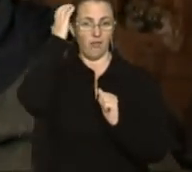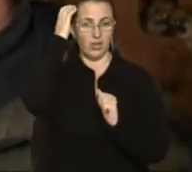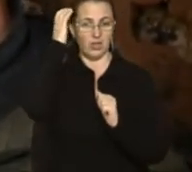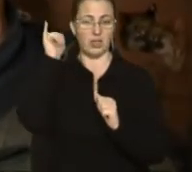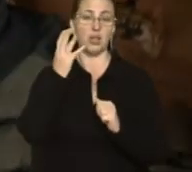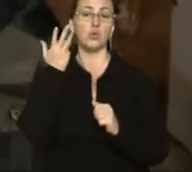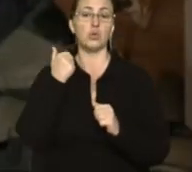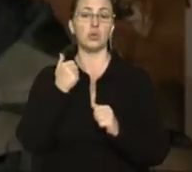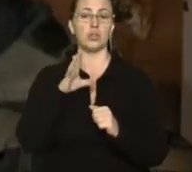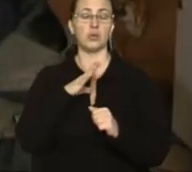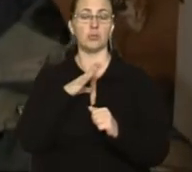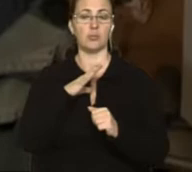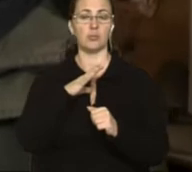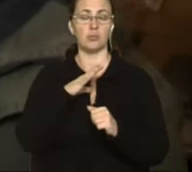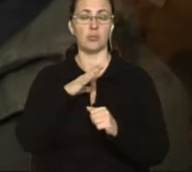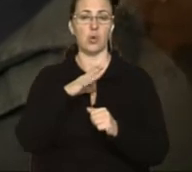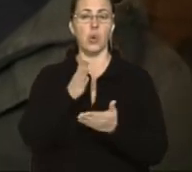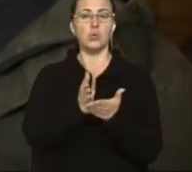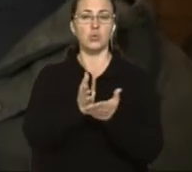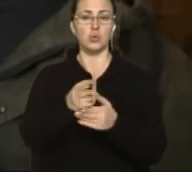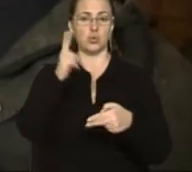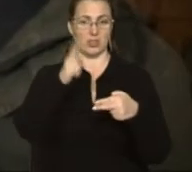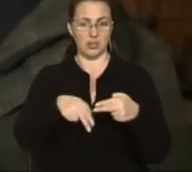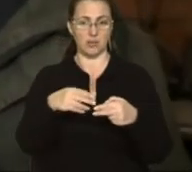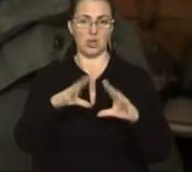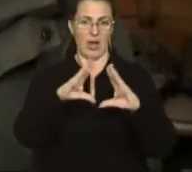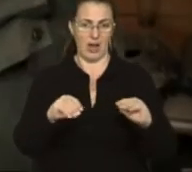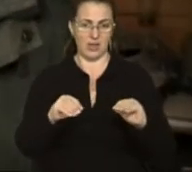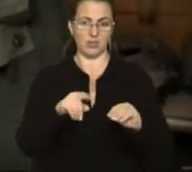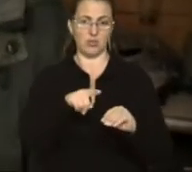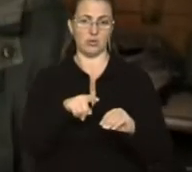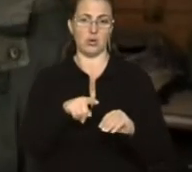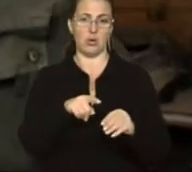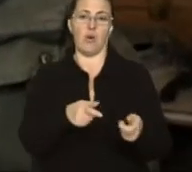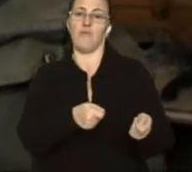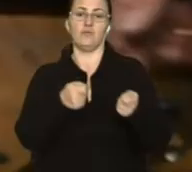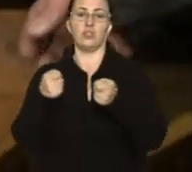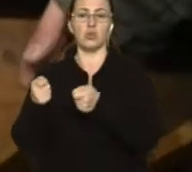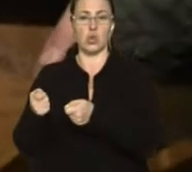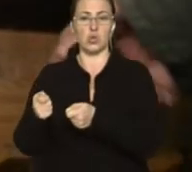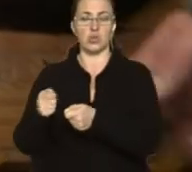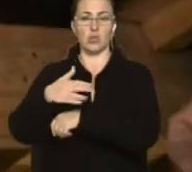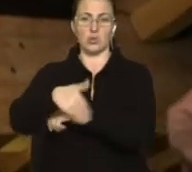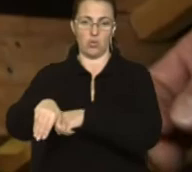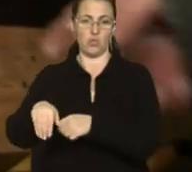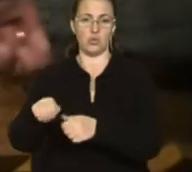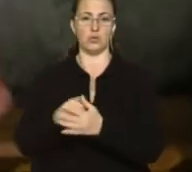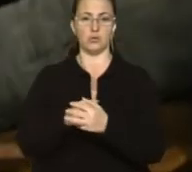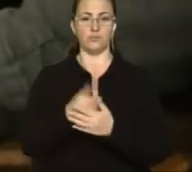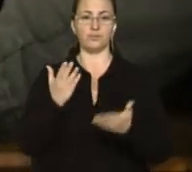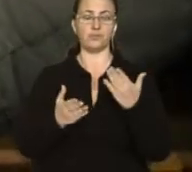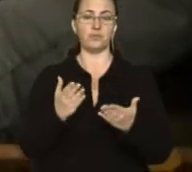богослужіння закінчується, ми його просто гасимо і виносимо на двір на каміння. Якщо дитина, наприклад,